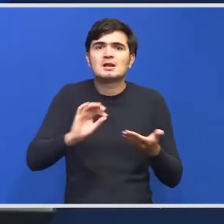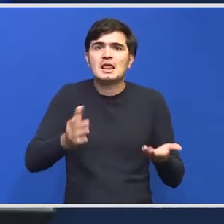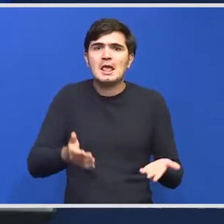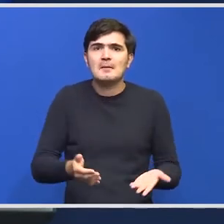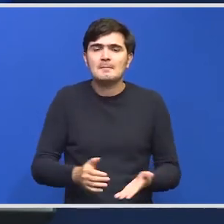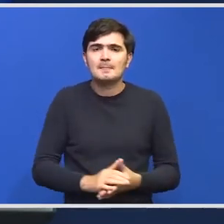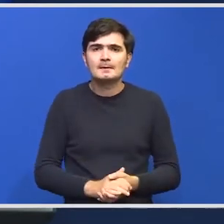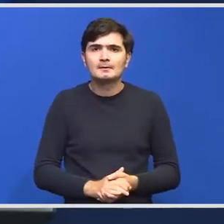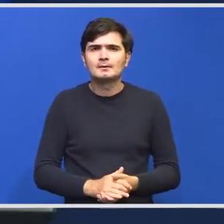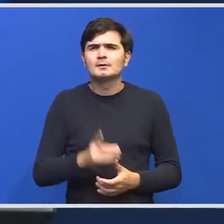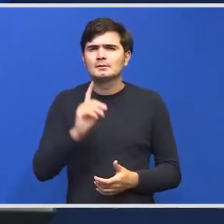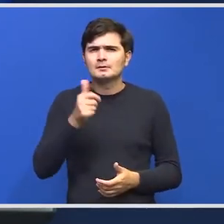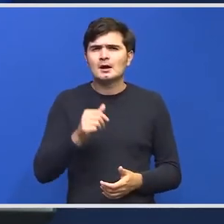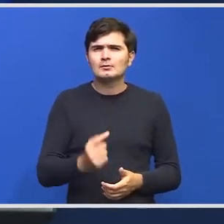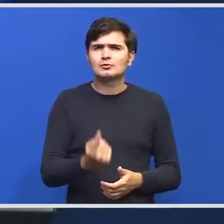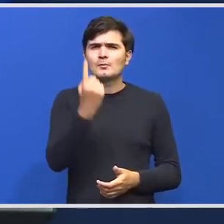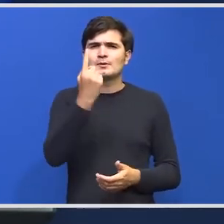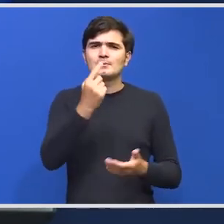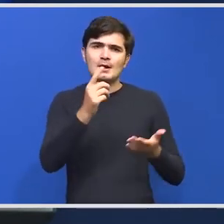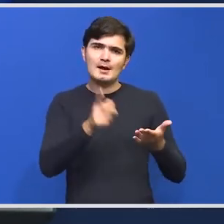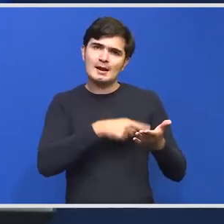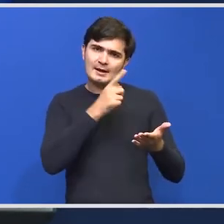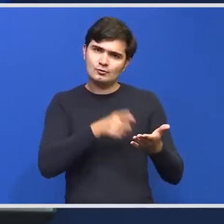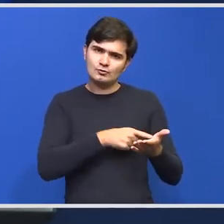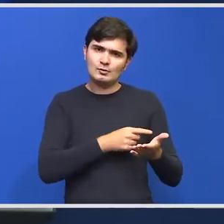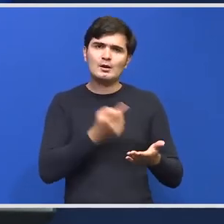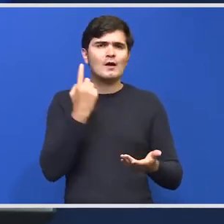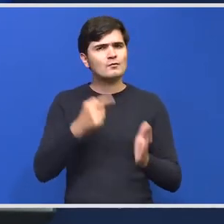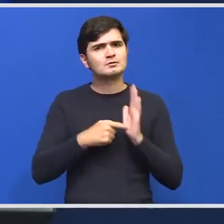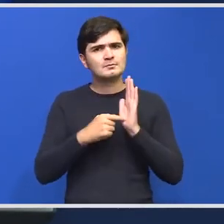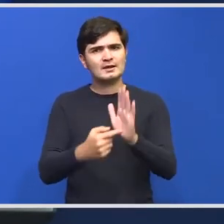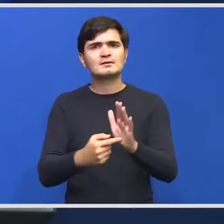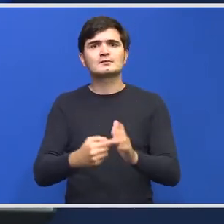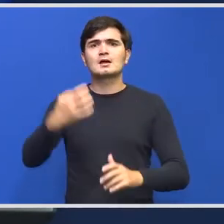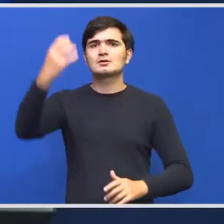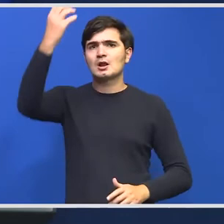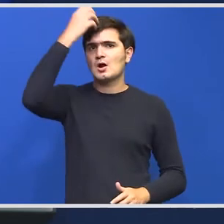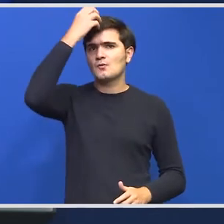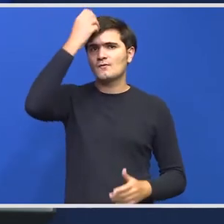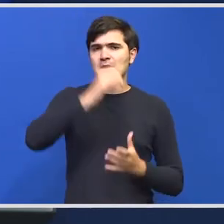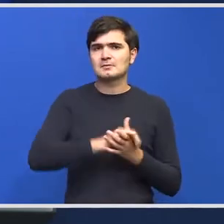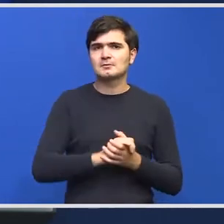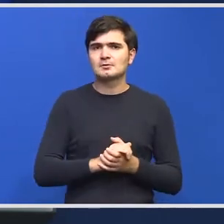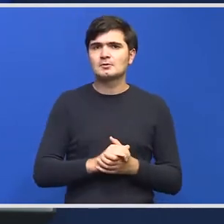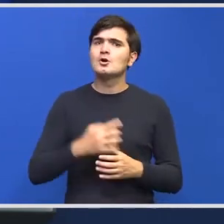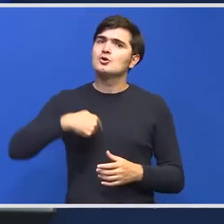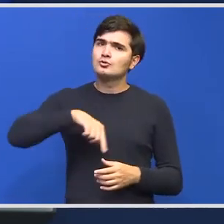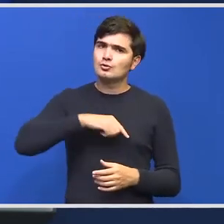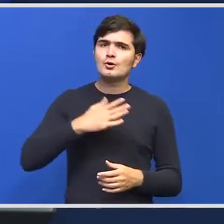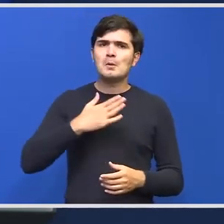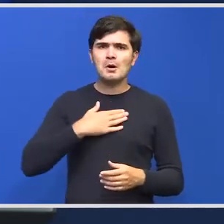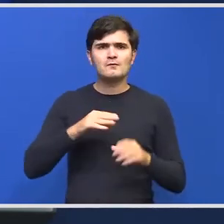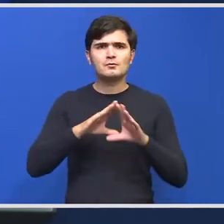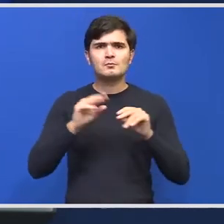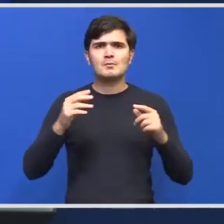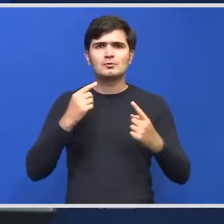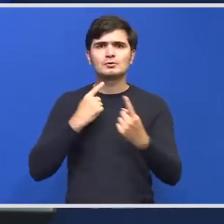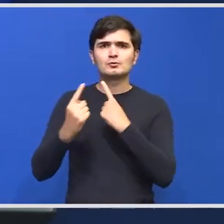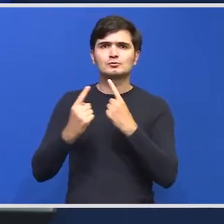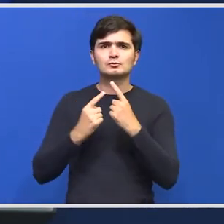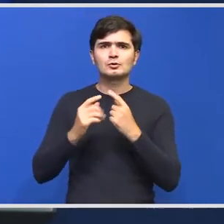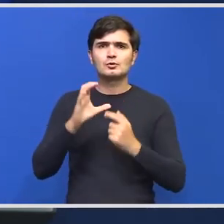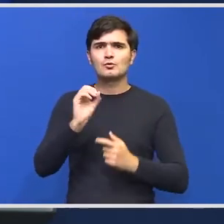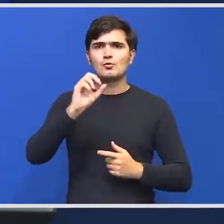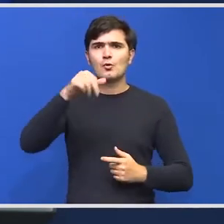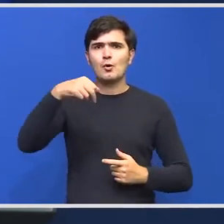da păi într-o primă lectură ea deja a fost prezentată în guvern și noi am avut consultări cu mai multe ONG-uri deci nu